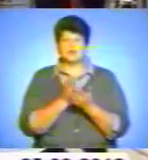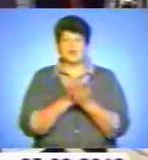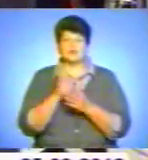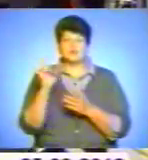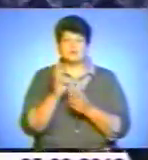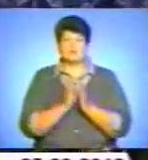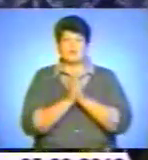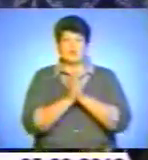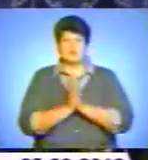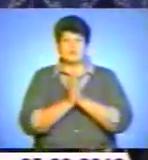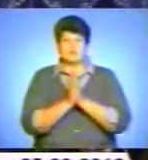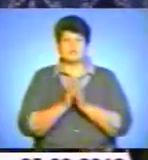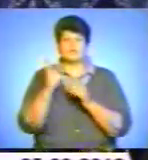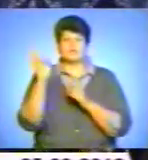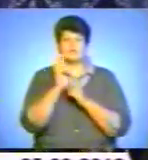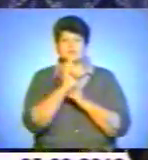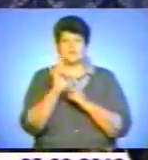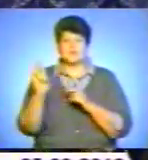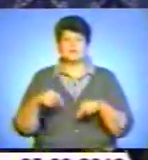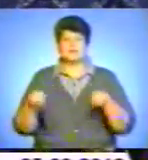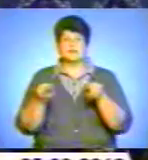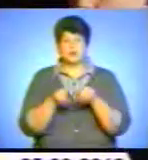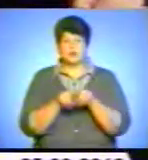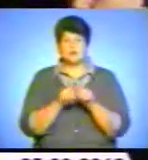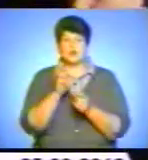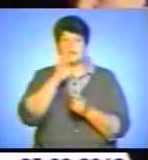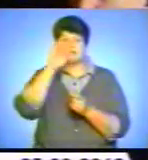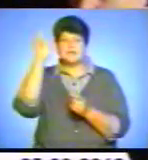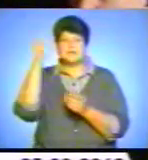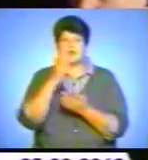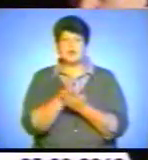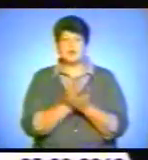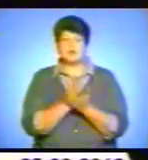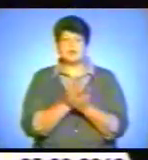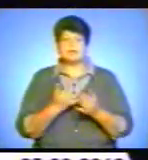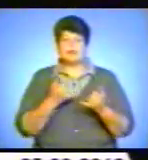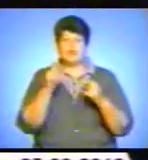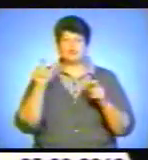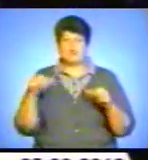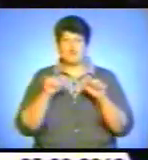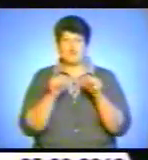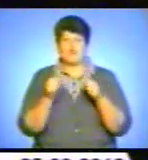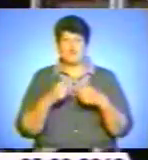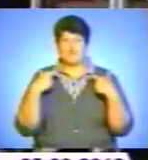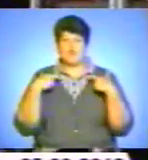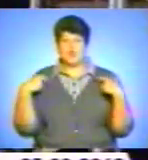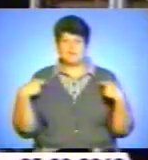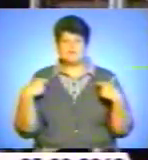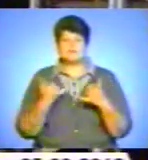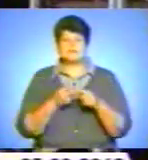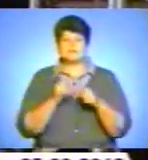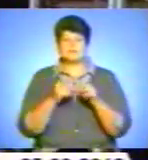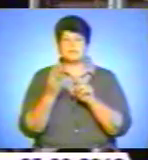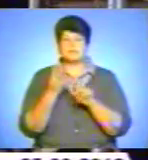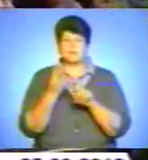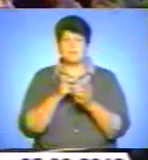відправили молебінь у парафіальній церкві, а також архієрейську божественну літургію для людей у формі. До слова, це вже четверте паломництво правоохоронців до